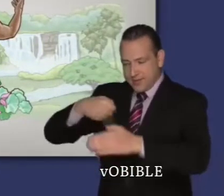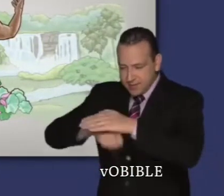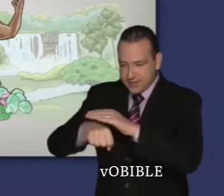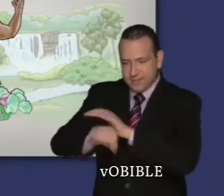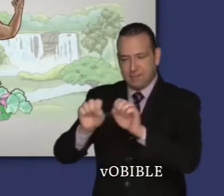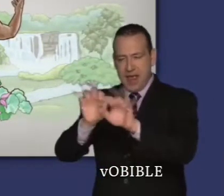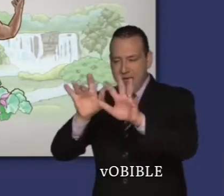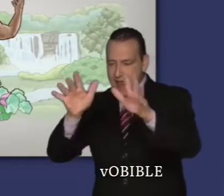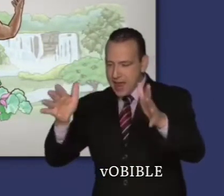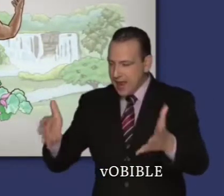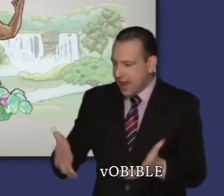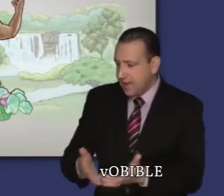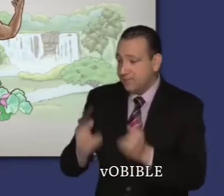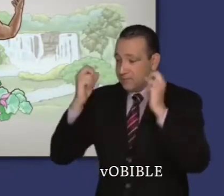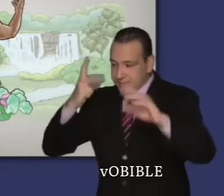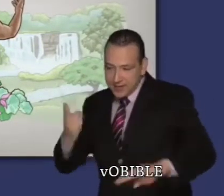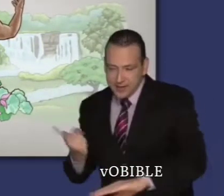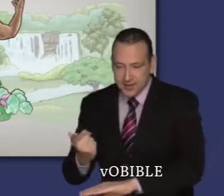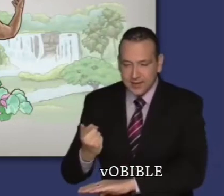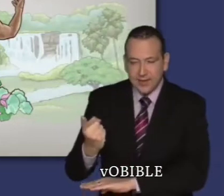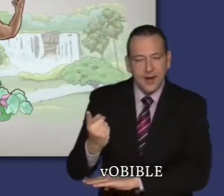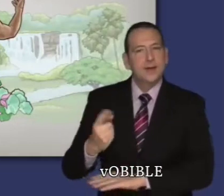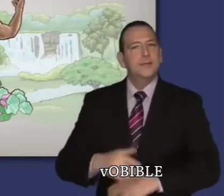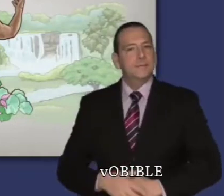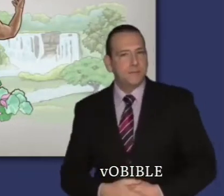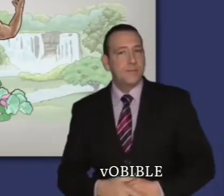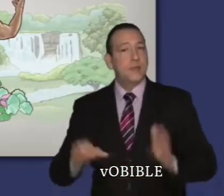soumettre, et ils avaient la perspective de vivre pour toujours.